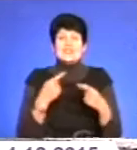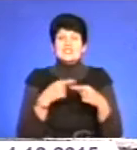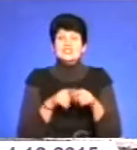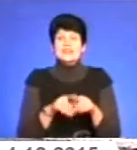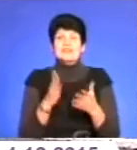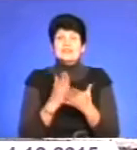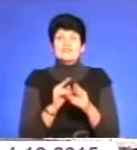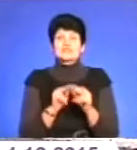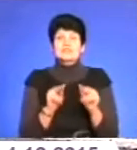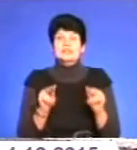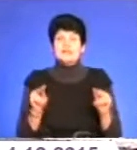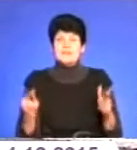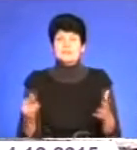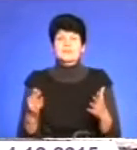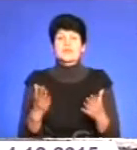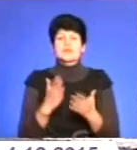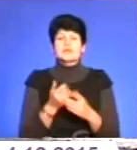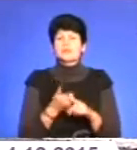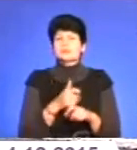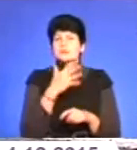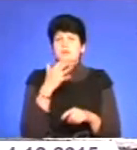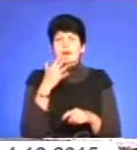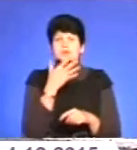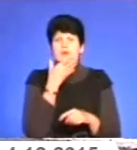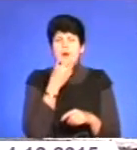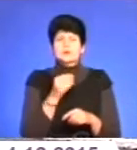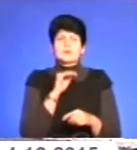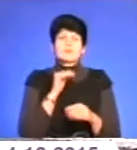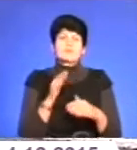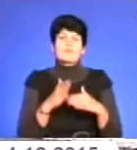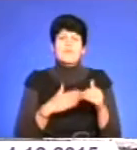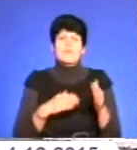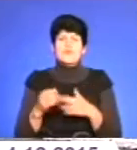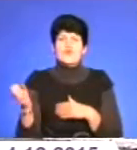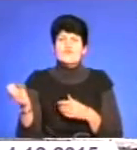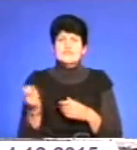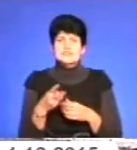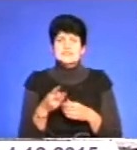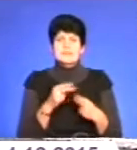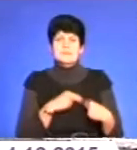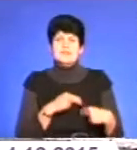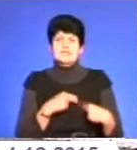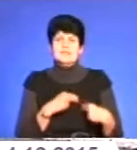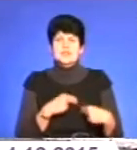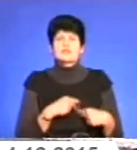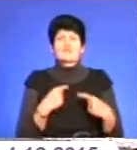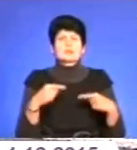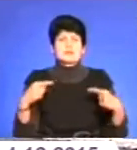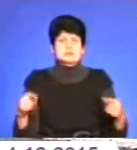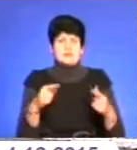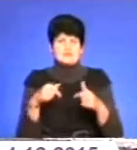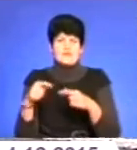вчителі, педагоги. Є у нас дуже багато гарних професійних працівників у всіх сферах.